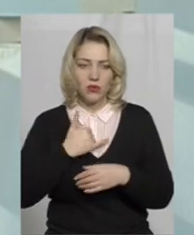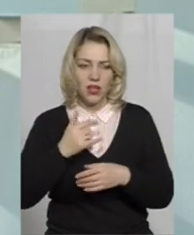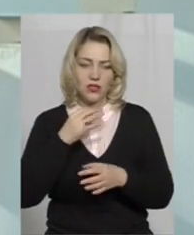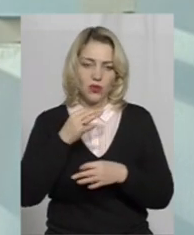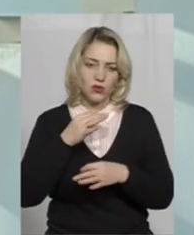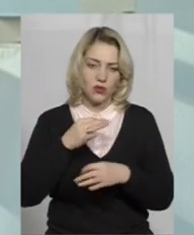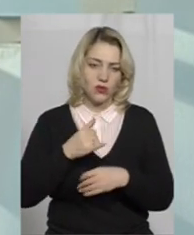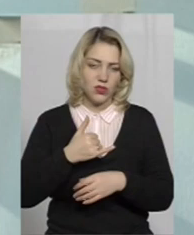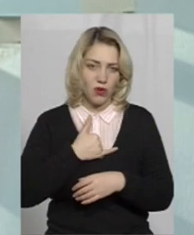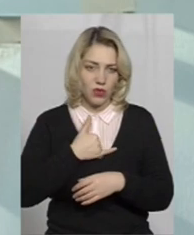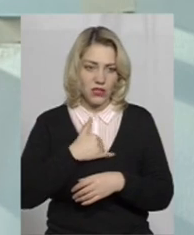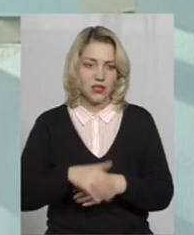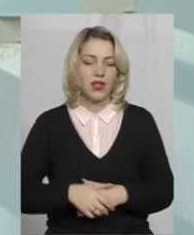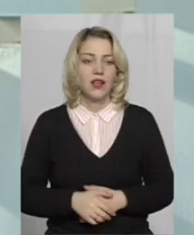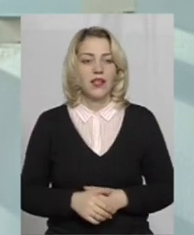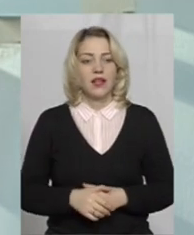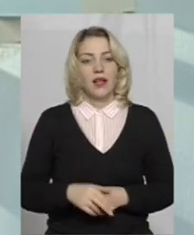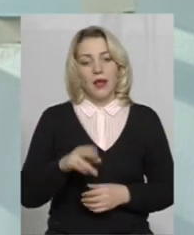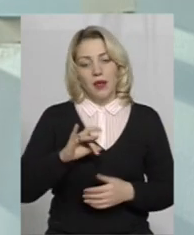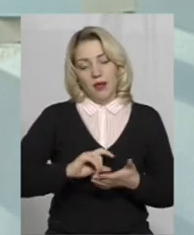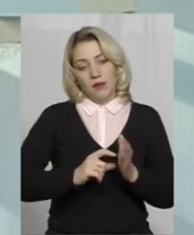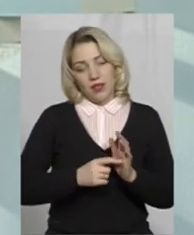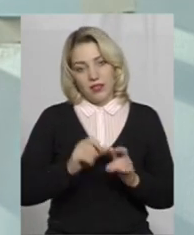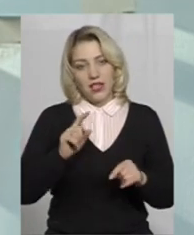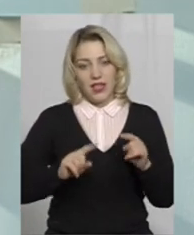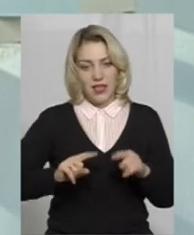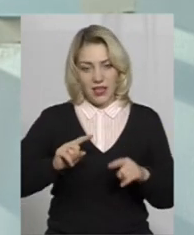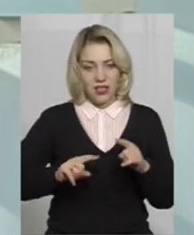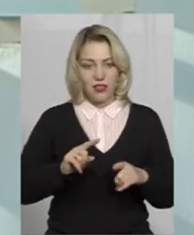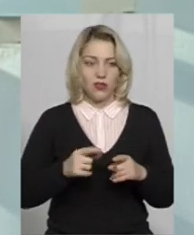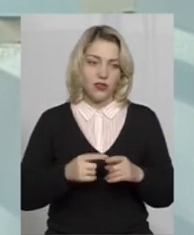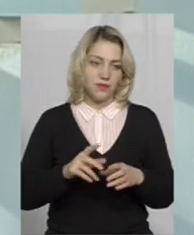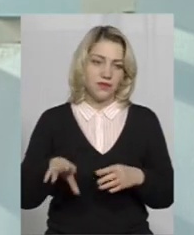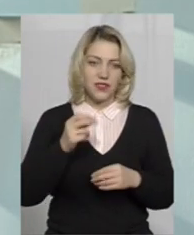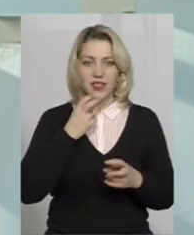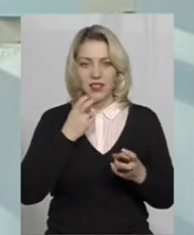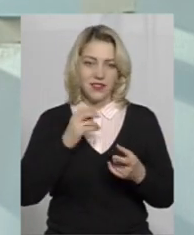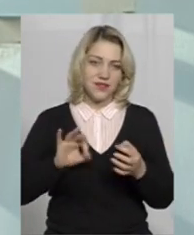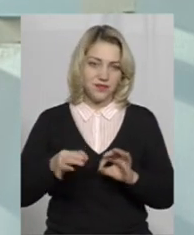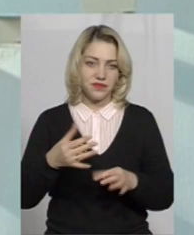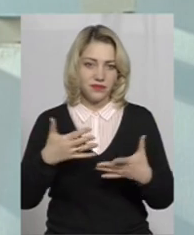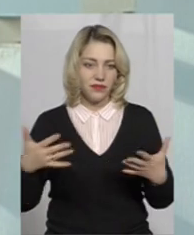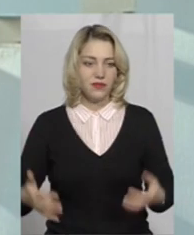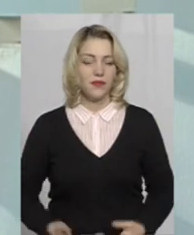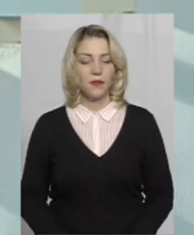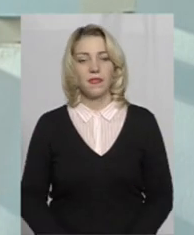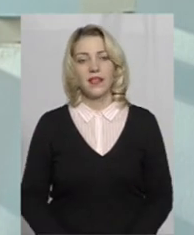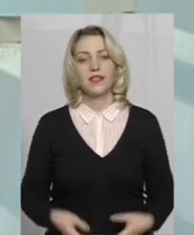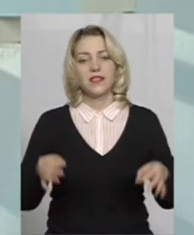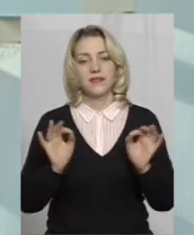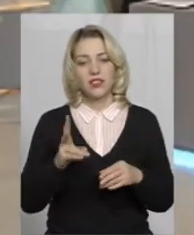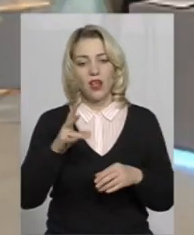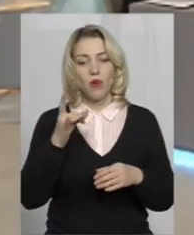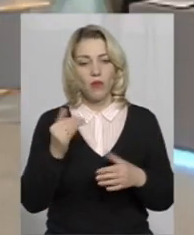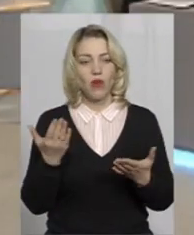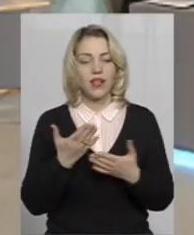радяться, консультуються. При класові це рідше буває? основному там щось спрятують. Тому, звичайно, про якісь